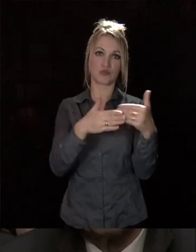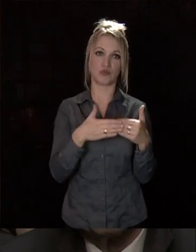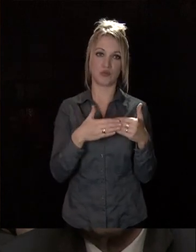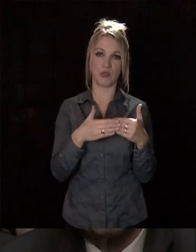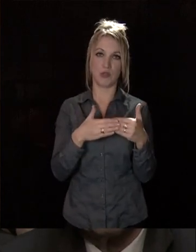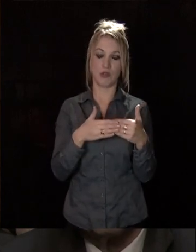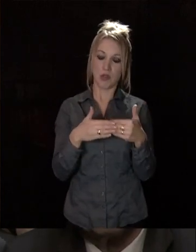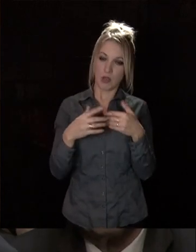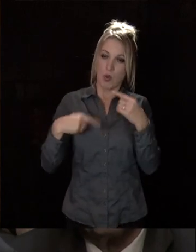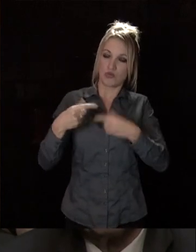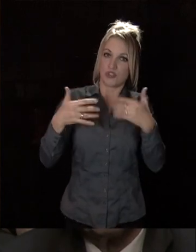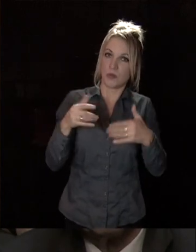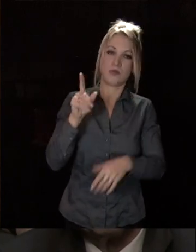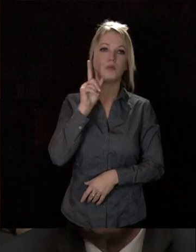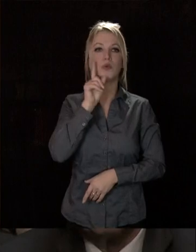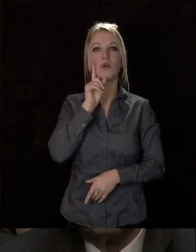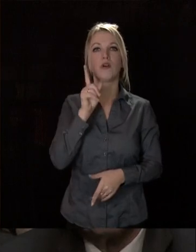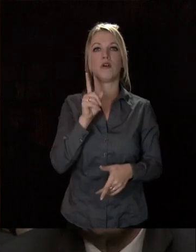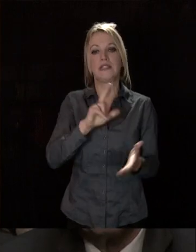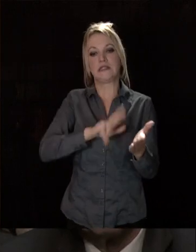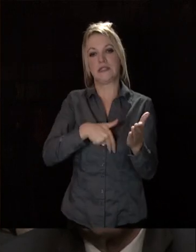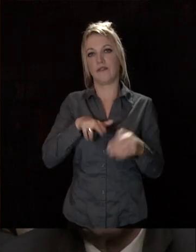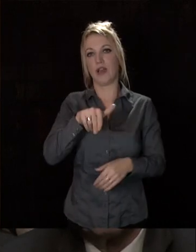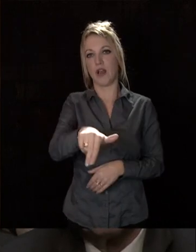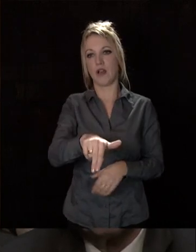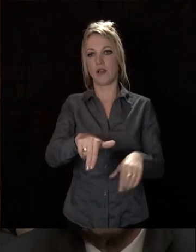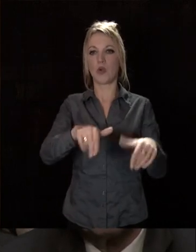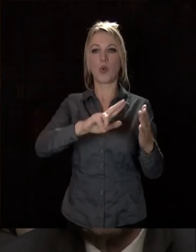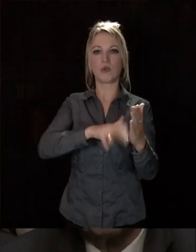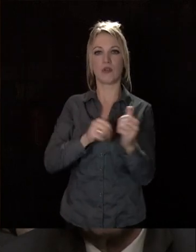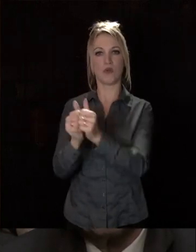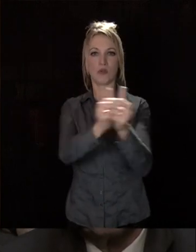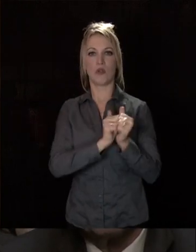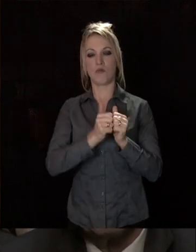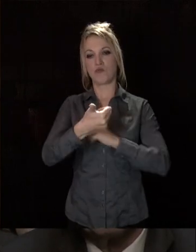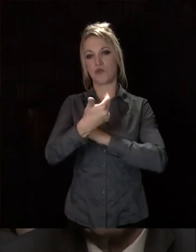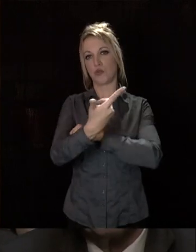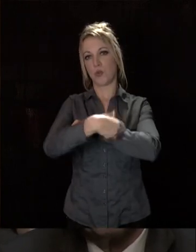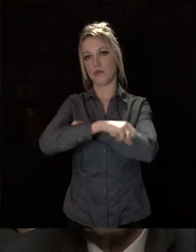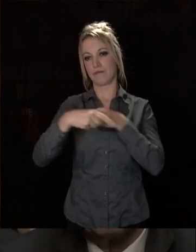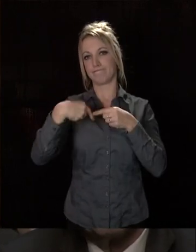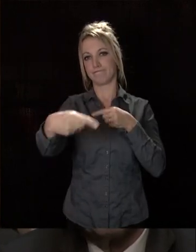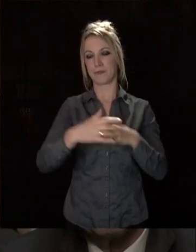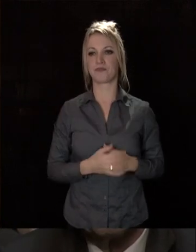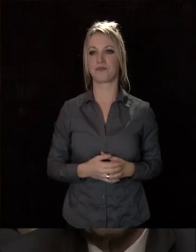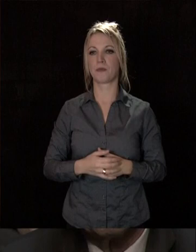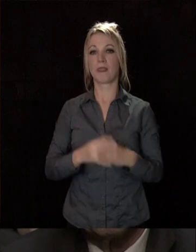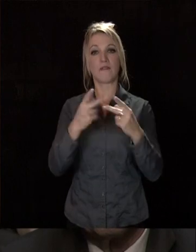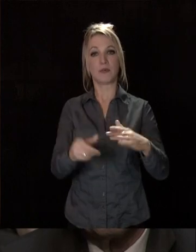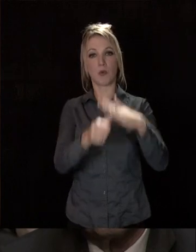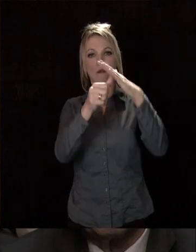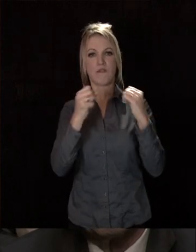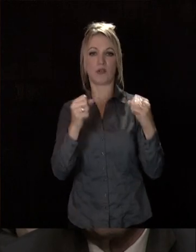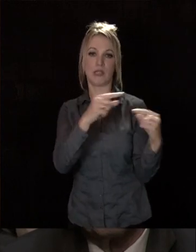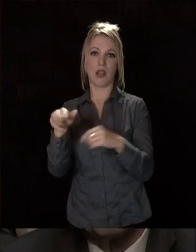très avancés puisque je pense que nous signerons un contrat ensemble dans les prochaines semaines. Une métropole forte, c'est une région